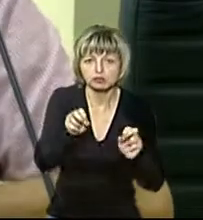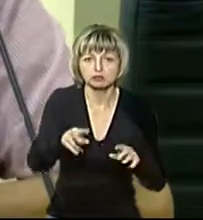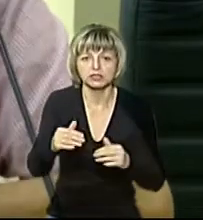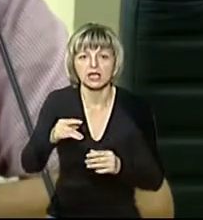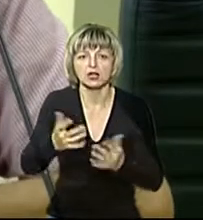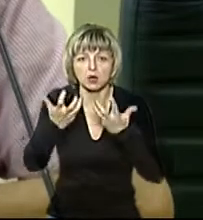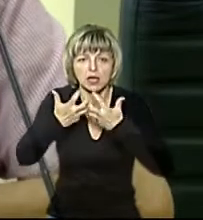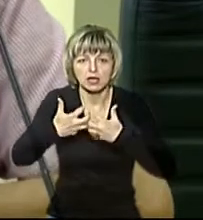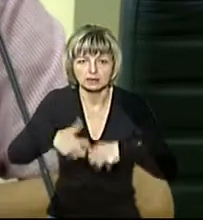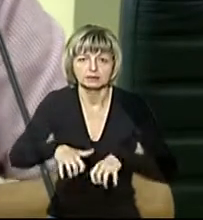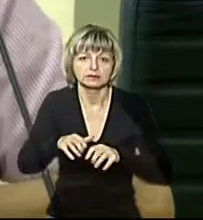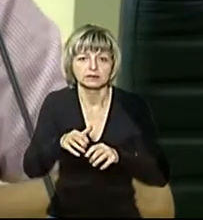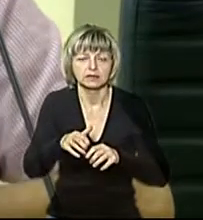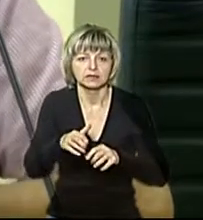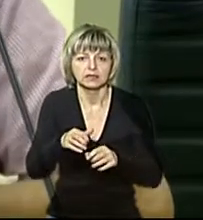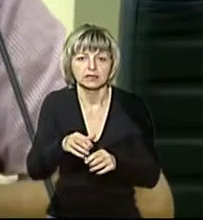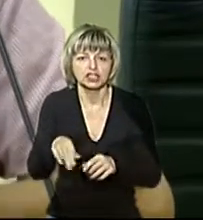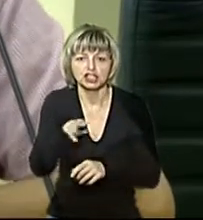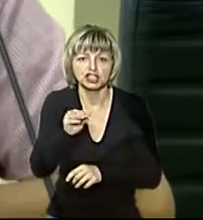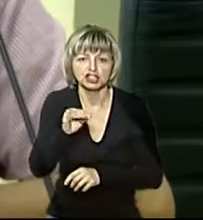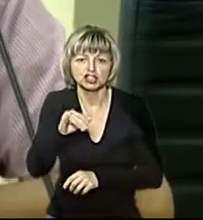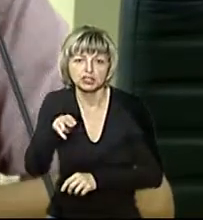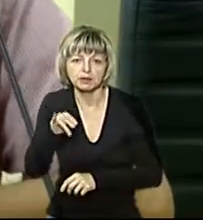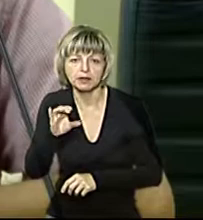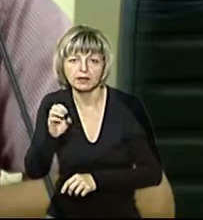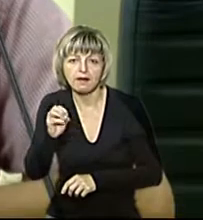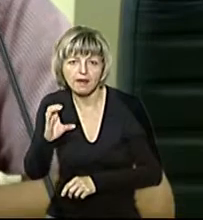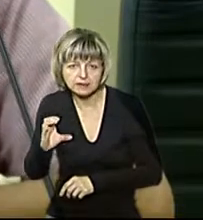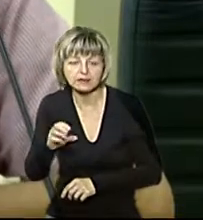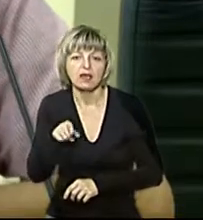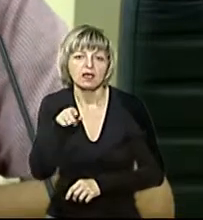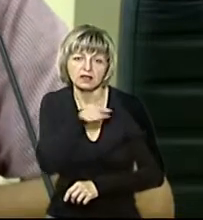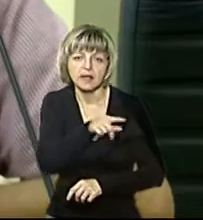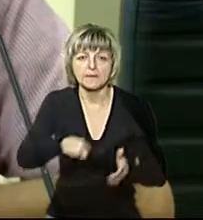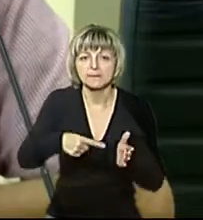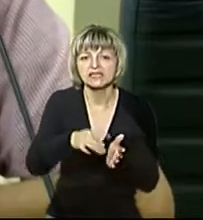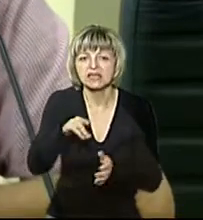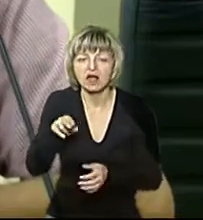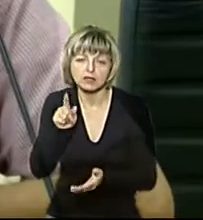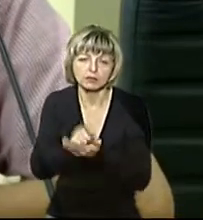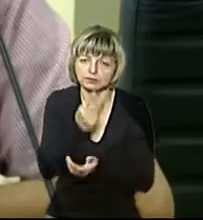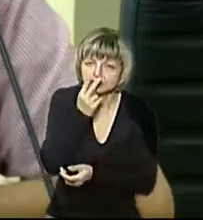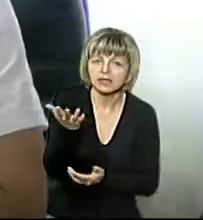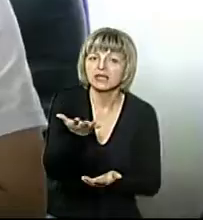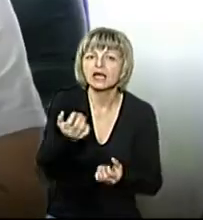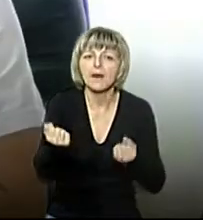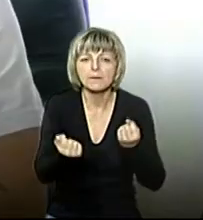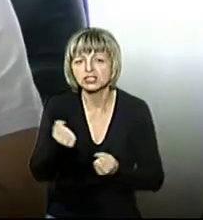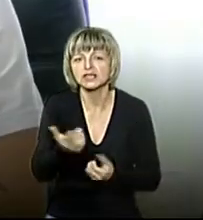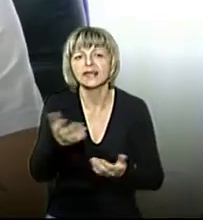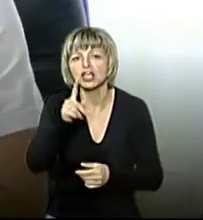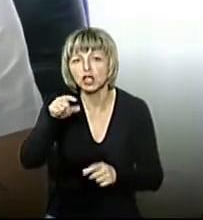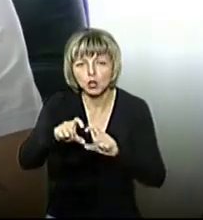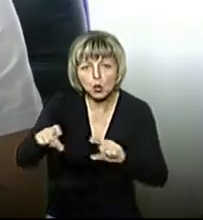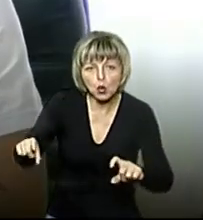Вивезти онлайн інформацію або в міську раду, або в Луцкводоканал, і ми повинні відслідковувати, де яка машина під яким номером зливає. Якщо ви